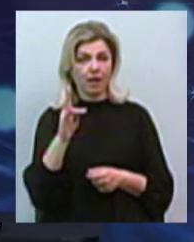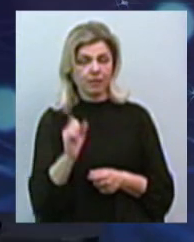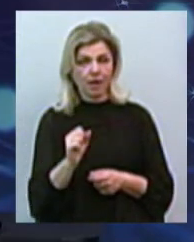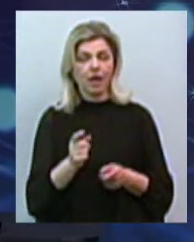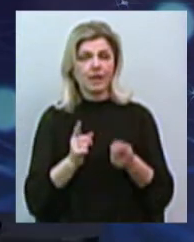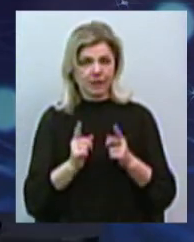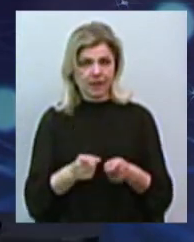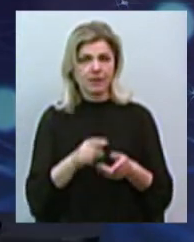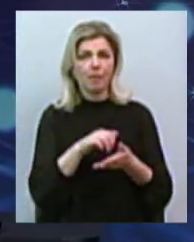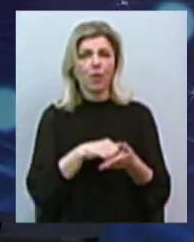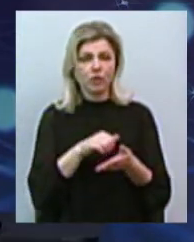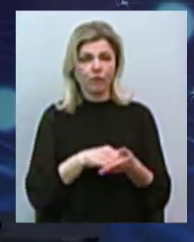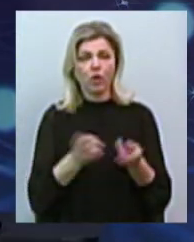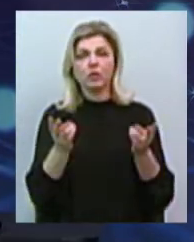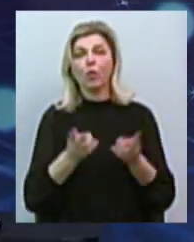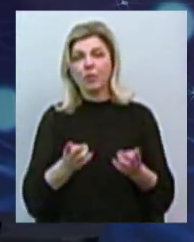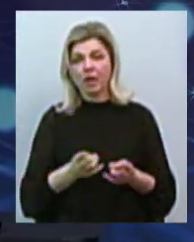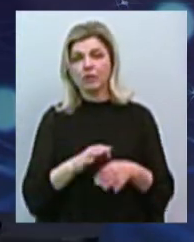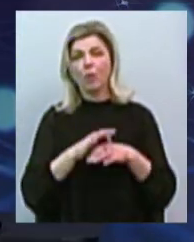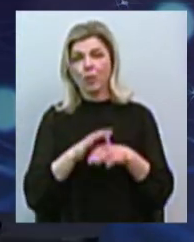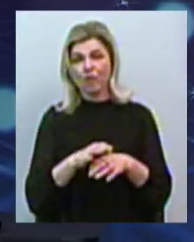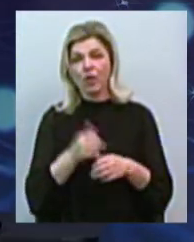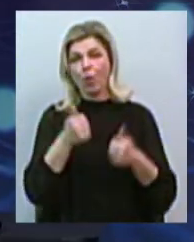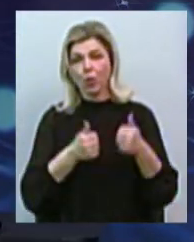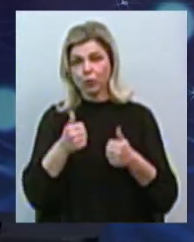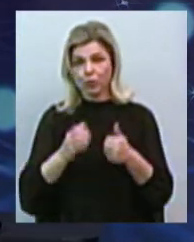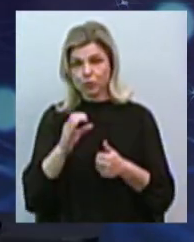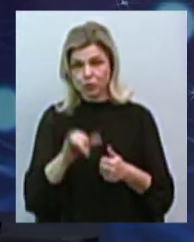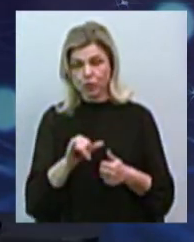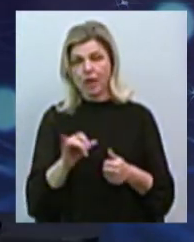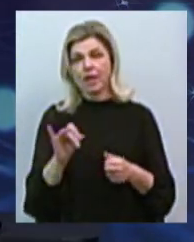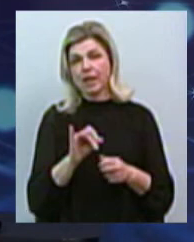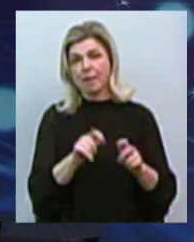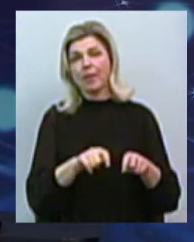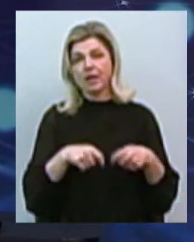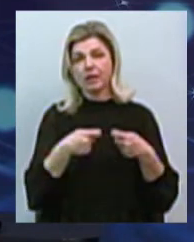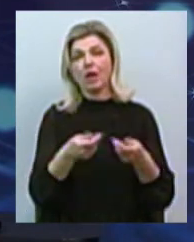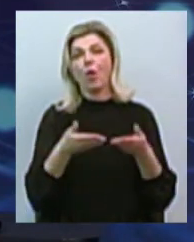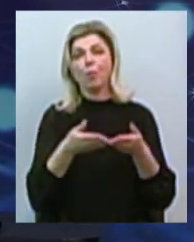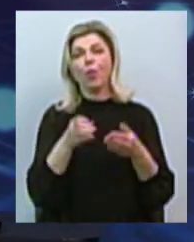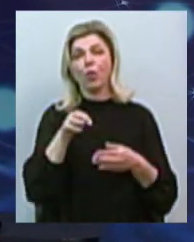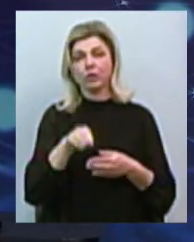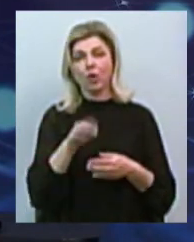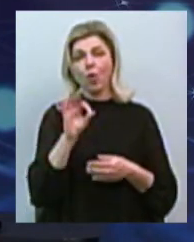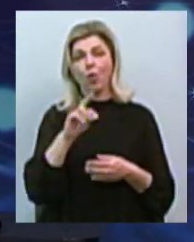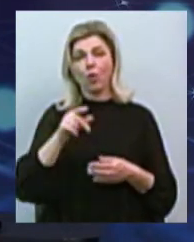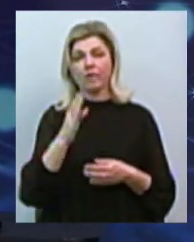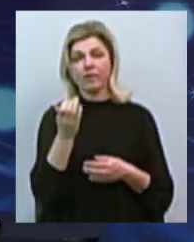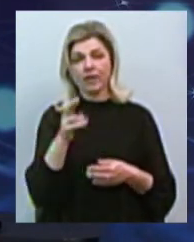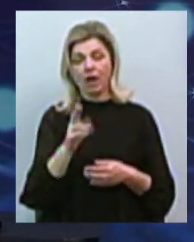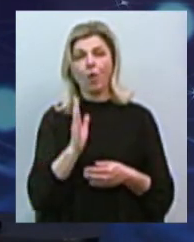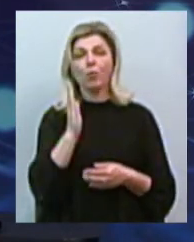мотивуючи необхідність проведення конкурсу консесійно і передачі порту Ольвія майбутньому